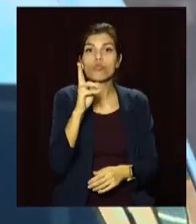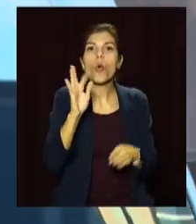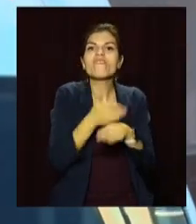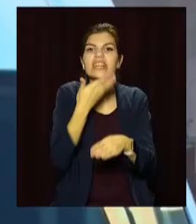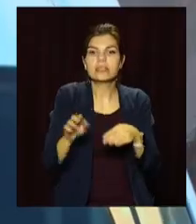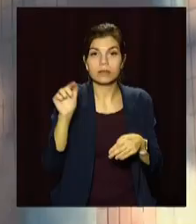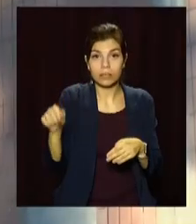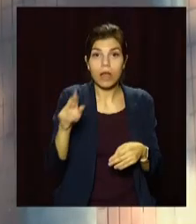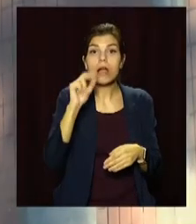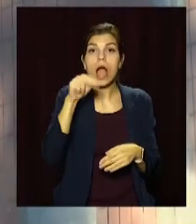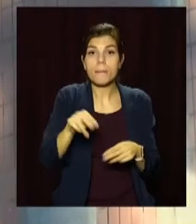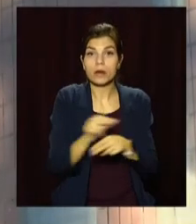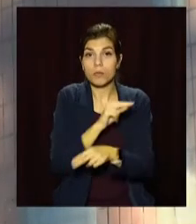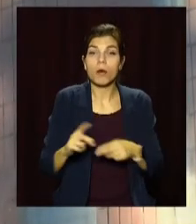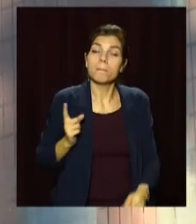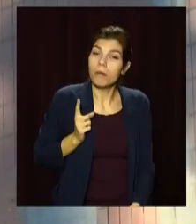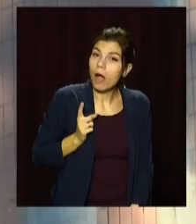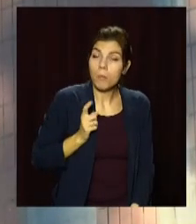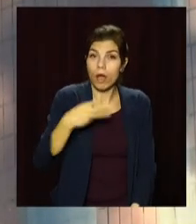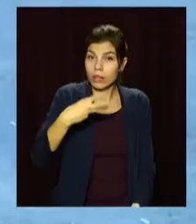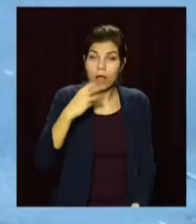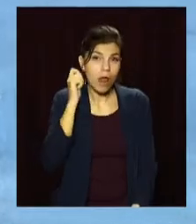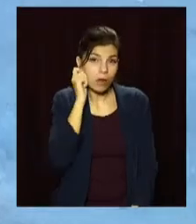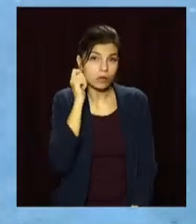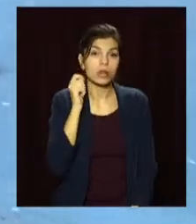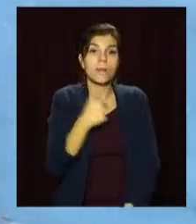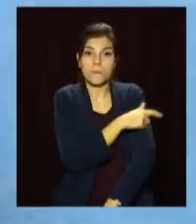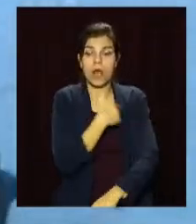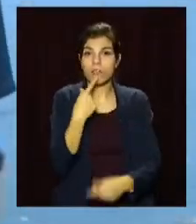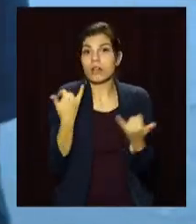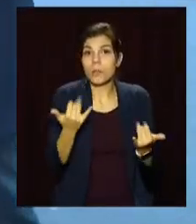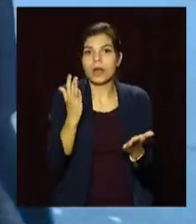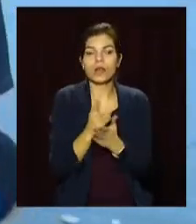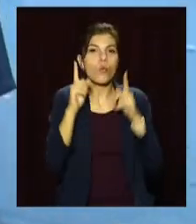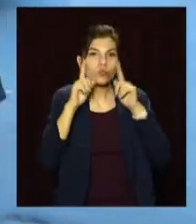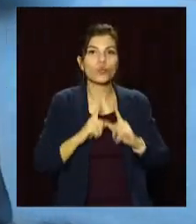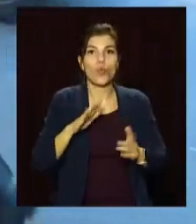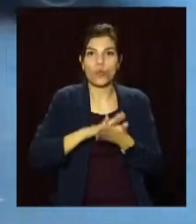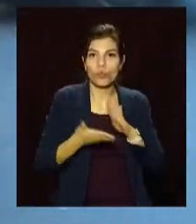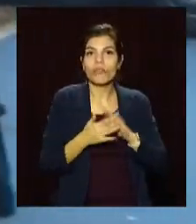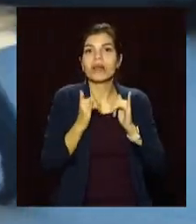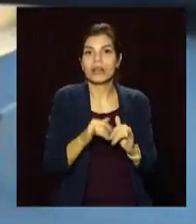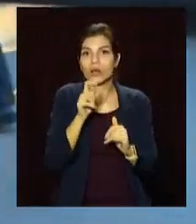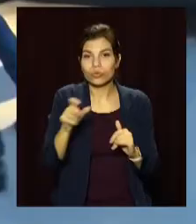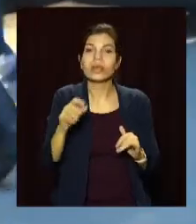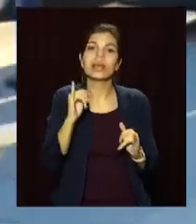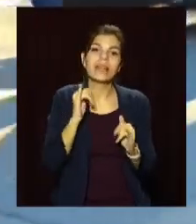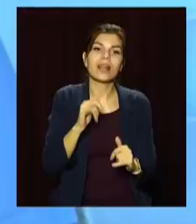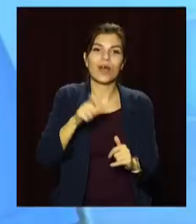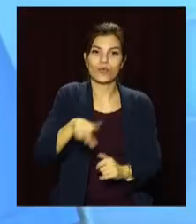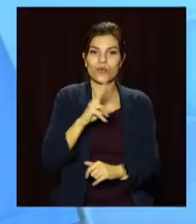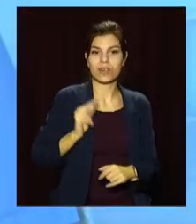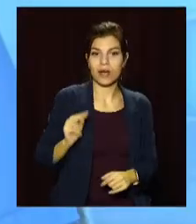відділення. На капітальний ремонт тут чекали понад 30 років. Медики кажуть, тепер мають комфортні умови і для пацієнтів, і для персоналу.